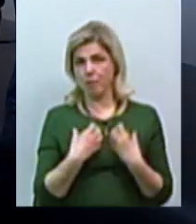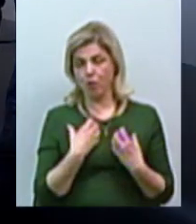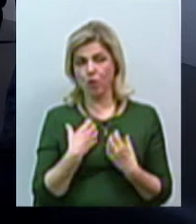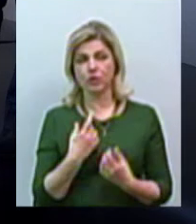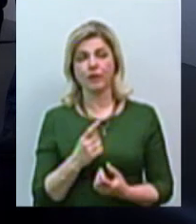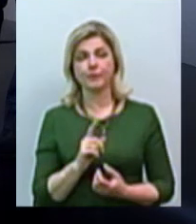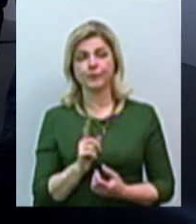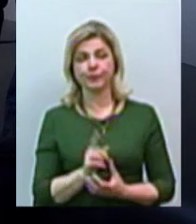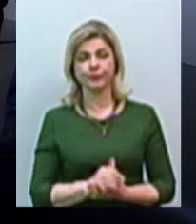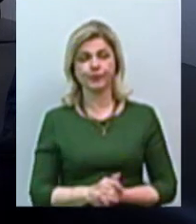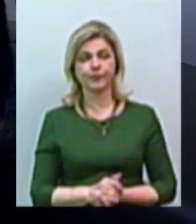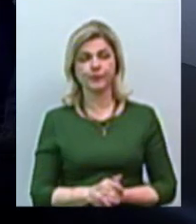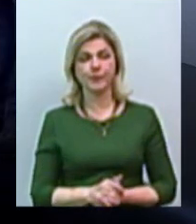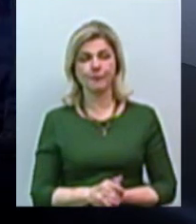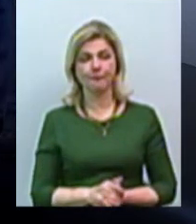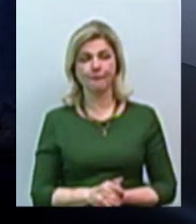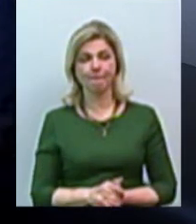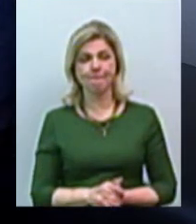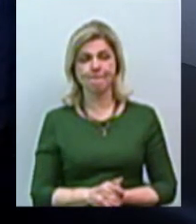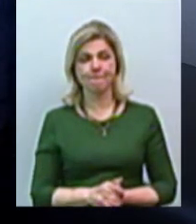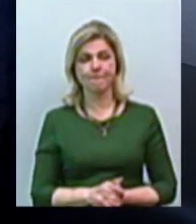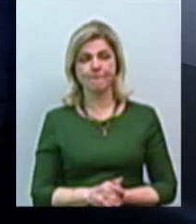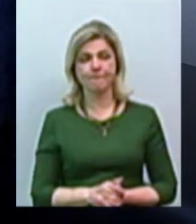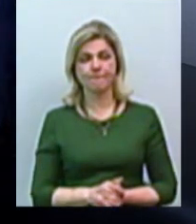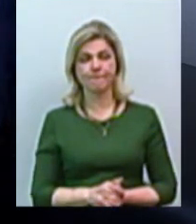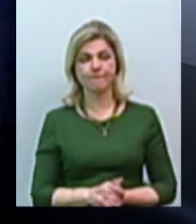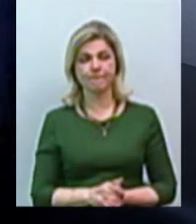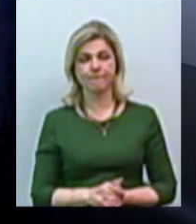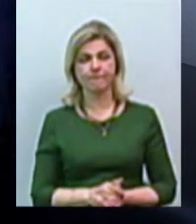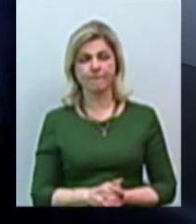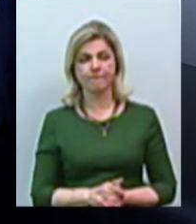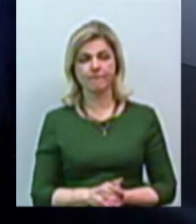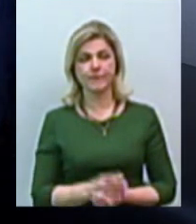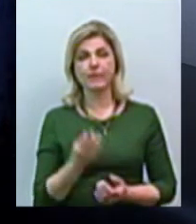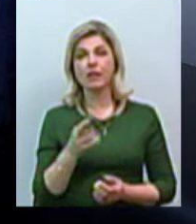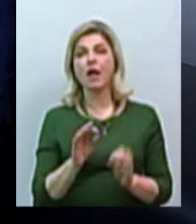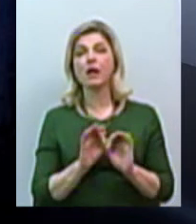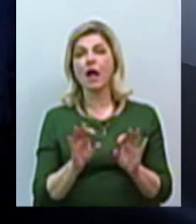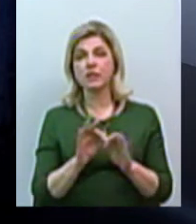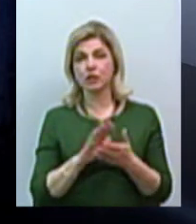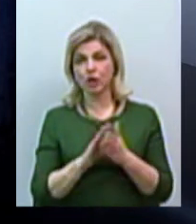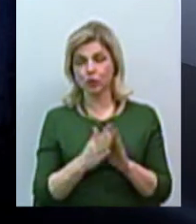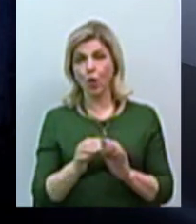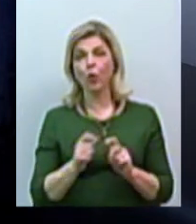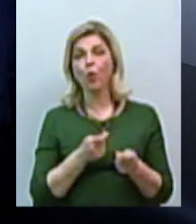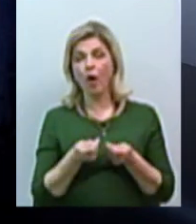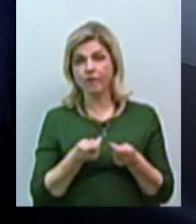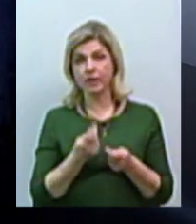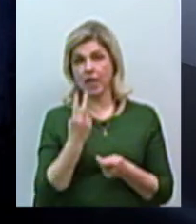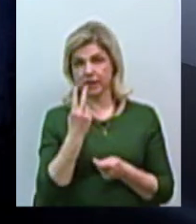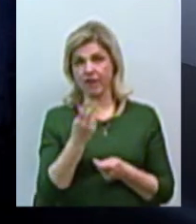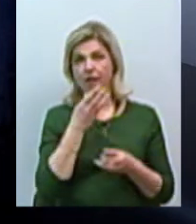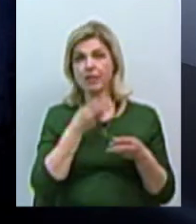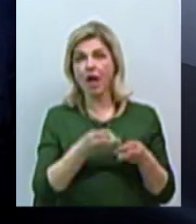перепрошую, тому що для роз'яснення ситуації керівники двох теплопостачальних компаній